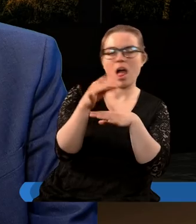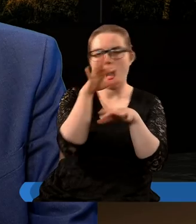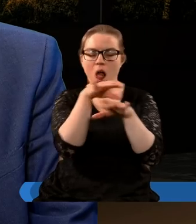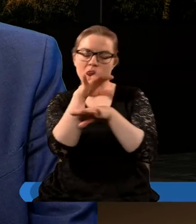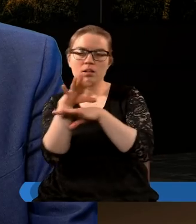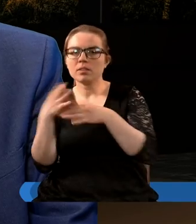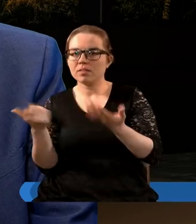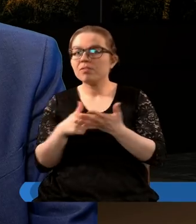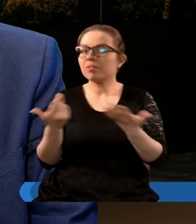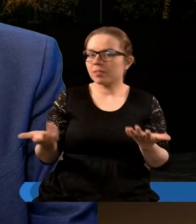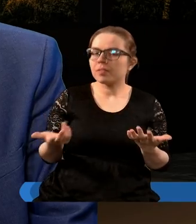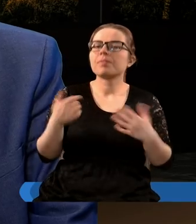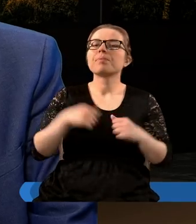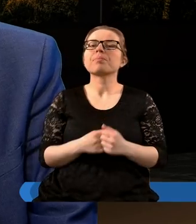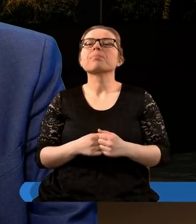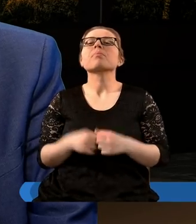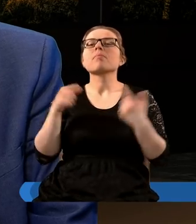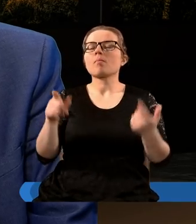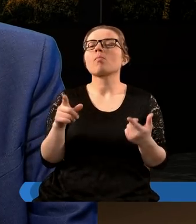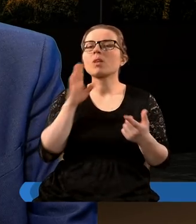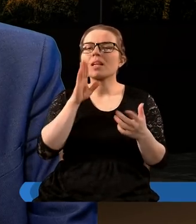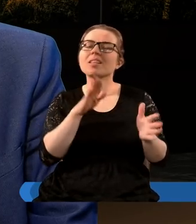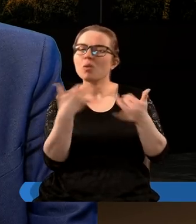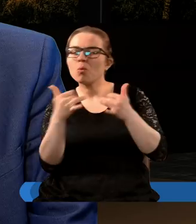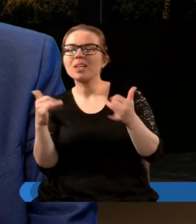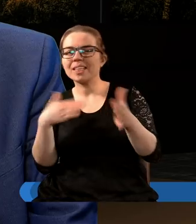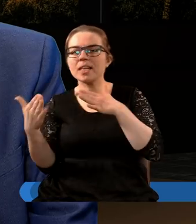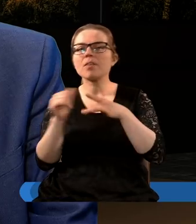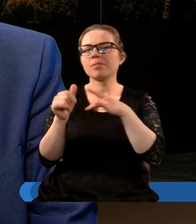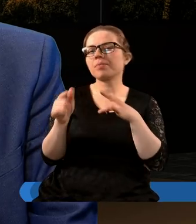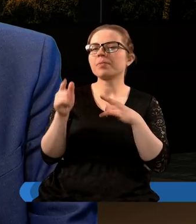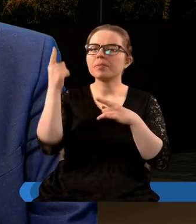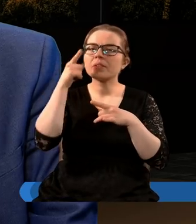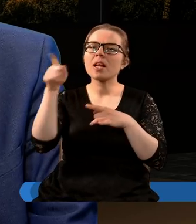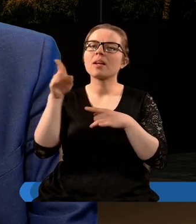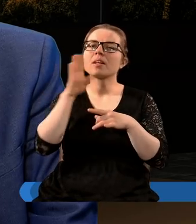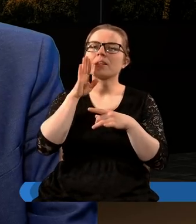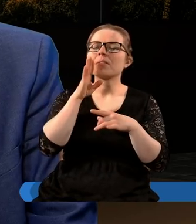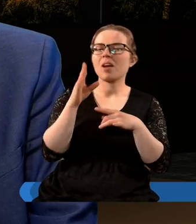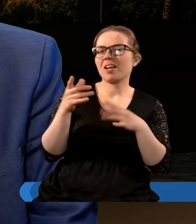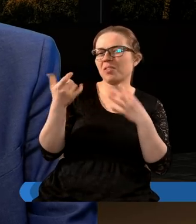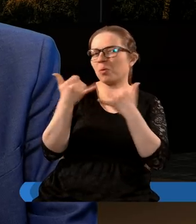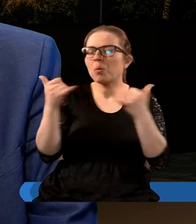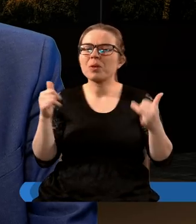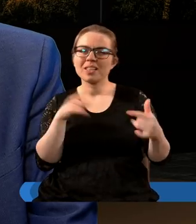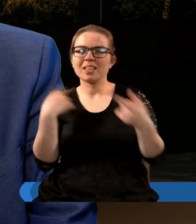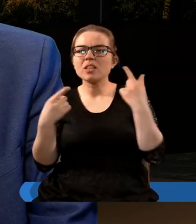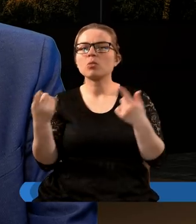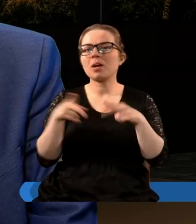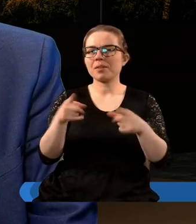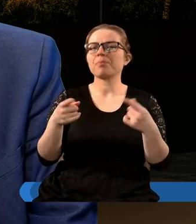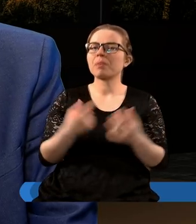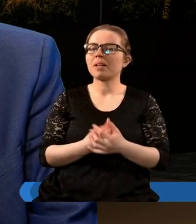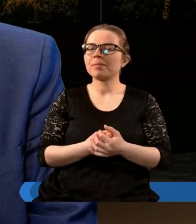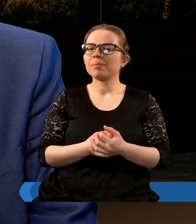często używamy takiego sformułowania sojusz tronu z ołtarzem. Tak. I to jest taki sojusz najstarszy historycznie rzecz biorąc,